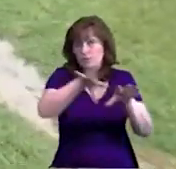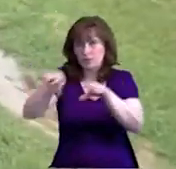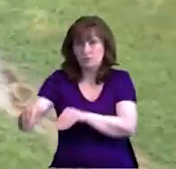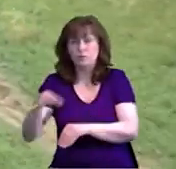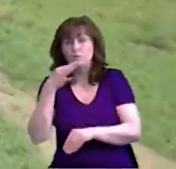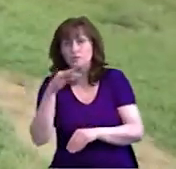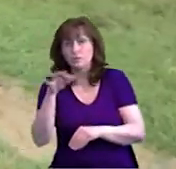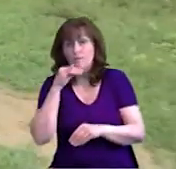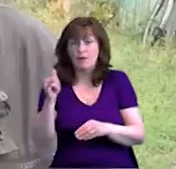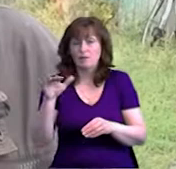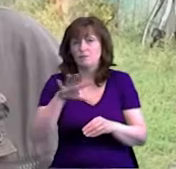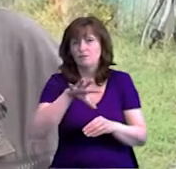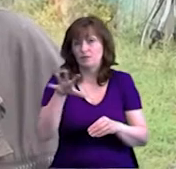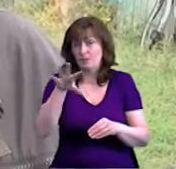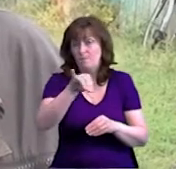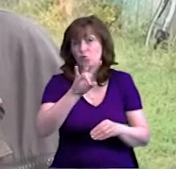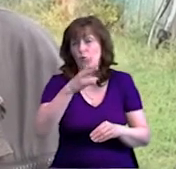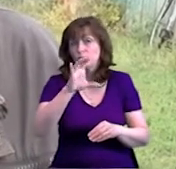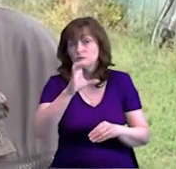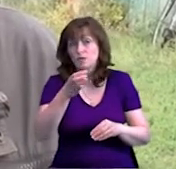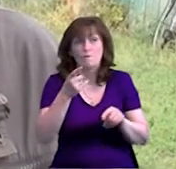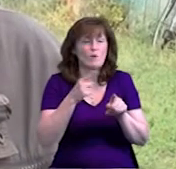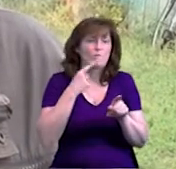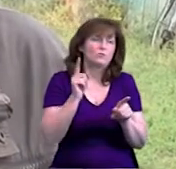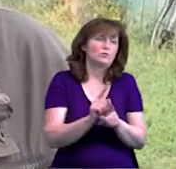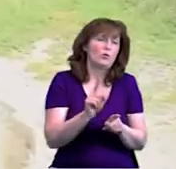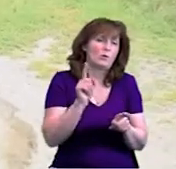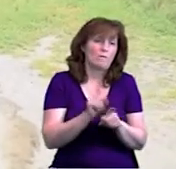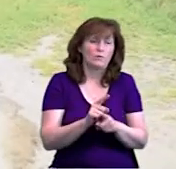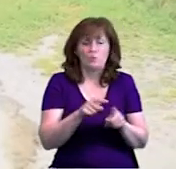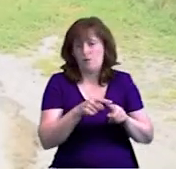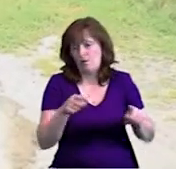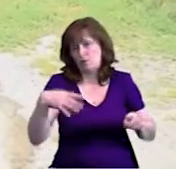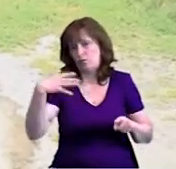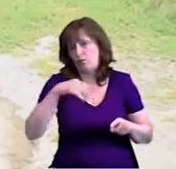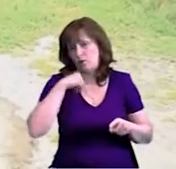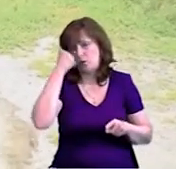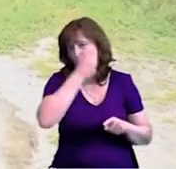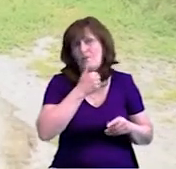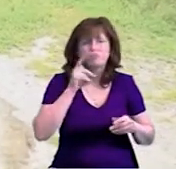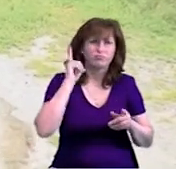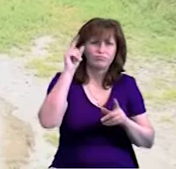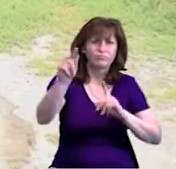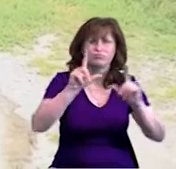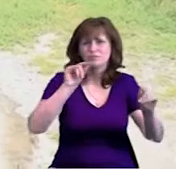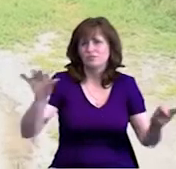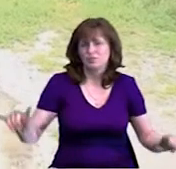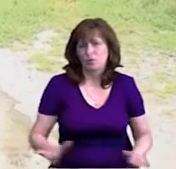80-річний Анатолій не переймається. Каже, все одно до районних служб та органів за останні 40 років не звертався жодного разу.